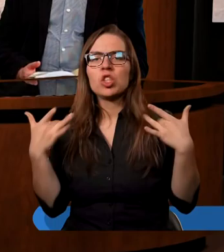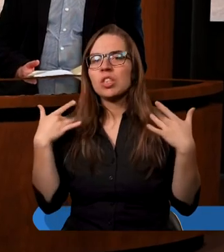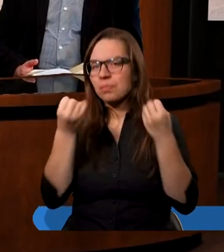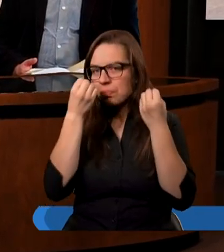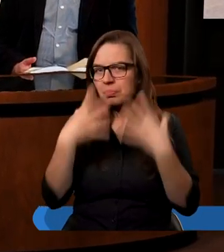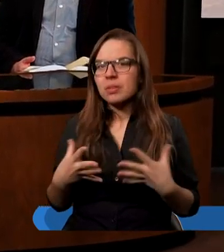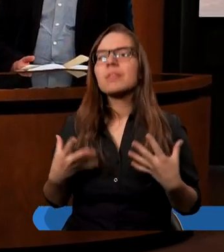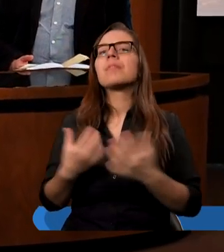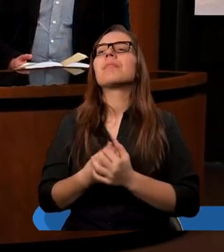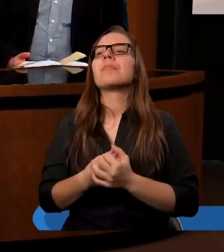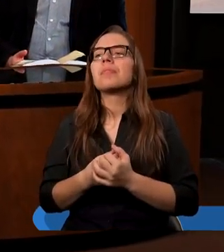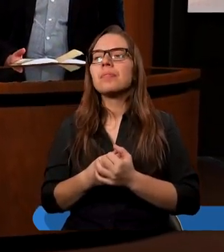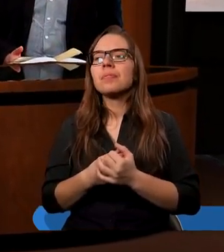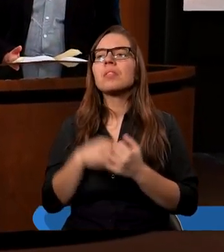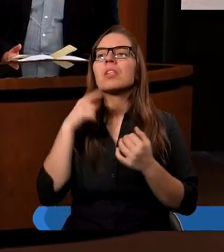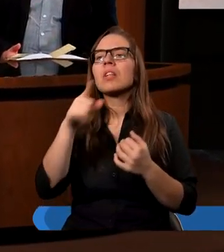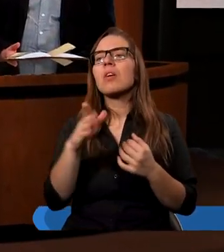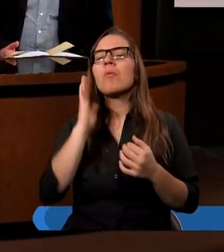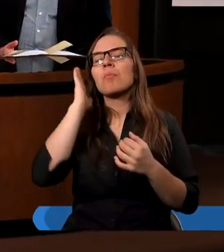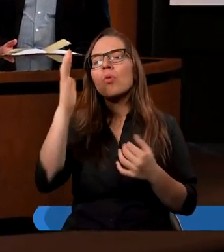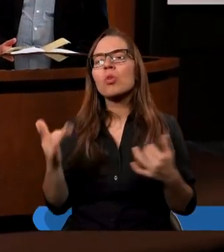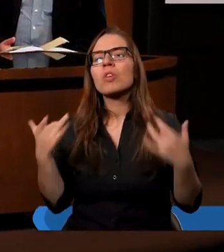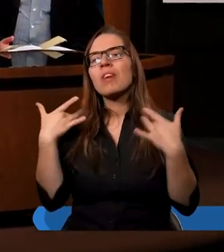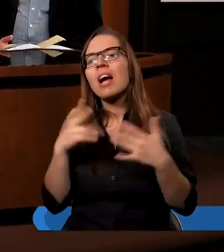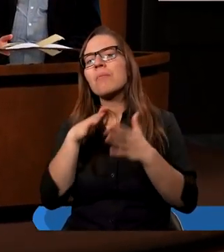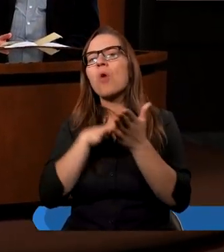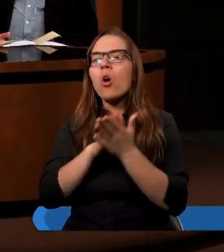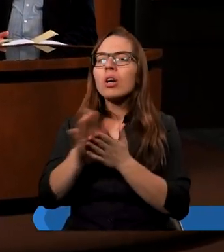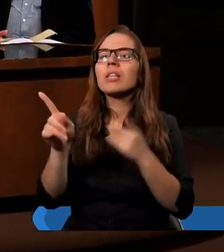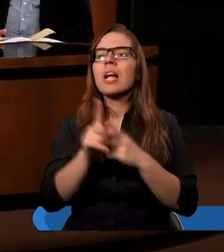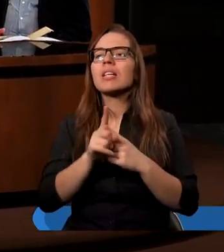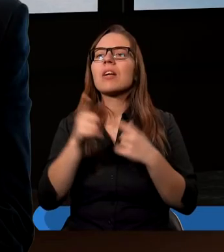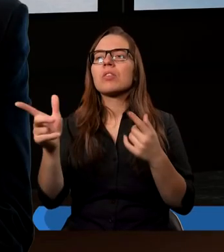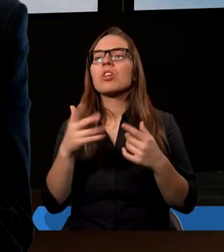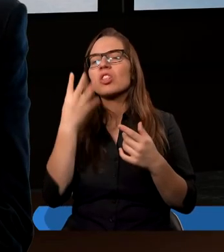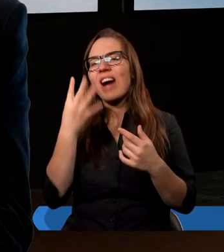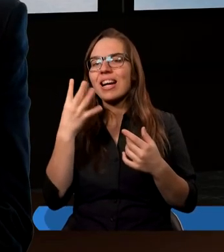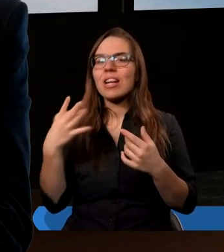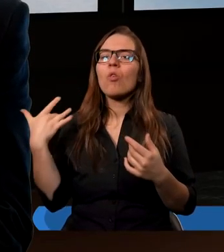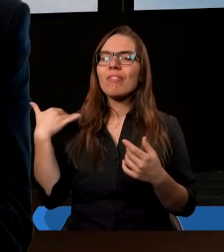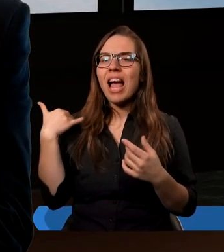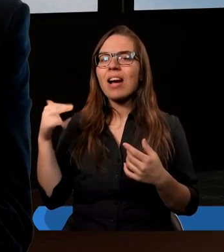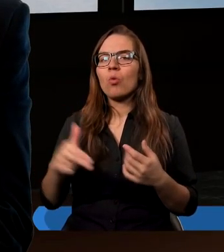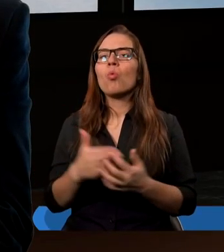sprawę z tego, że w późniejszych wiekach, począwszy już tak generalnie od IV wieku,